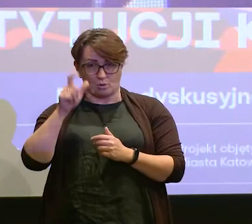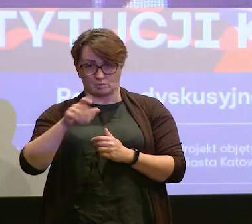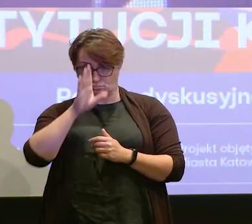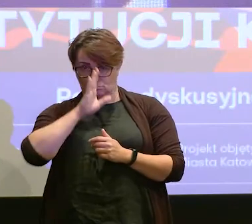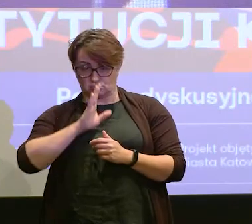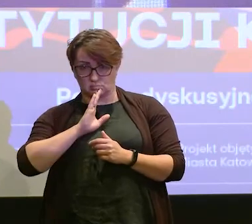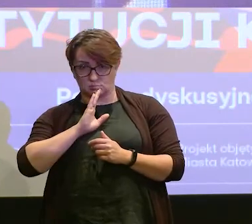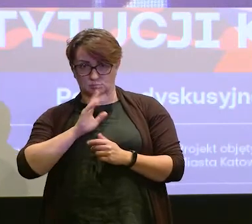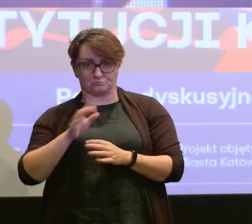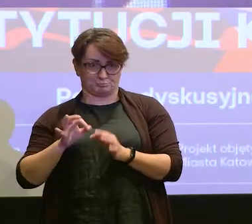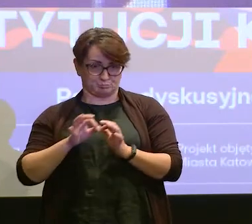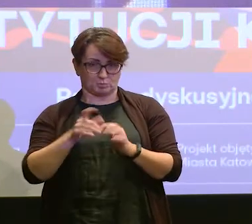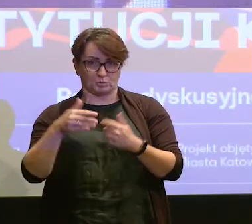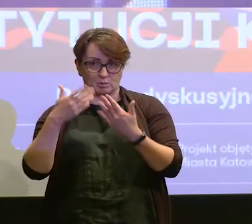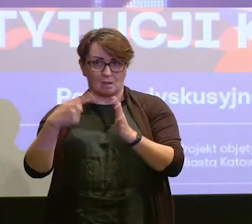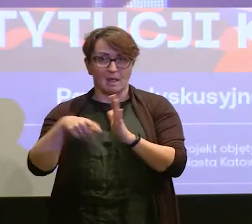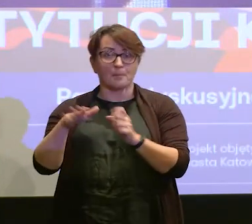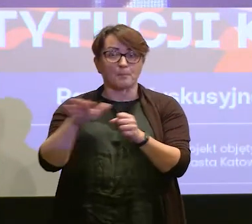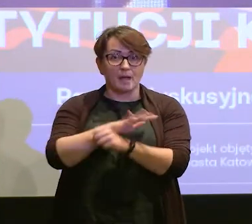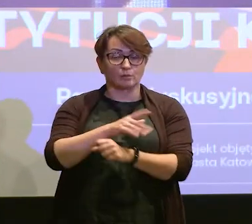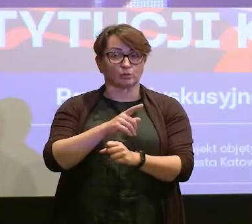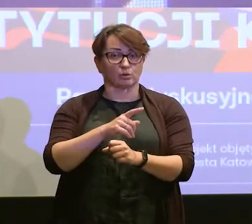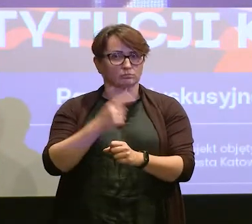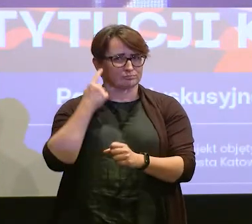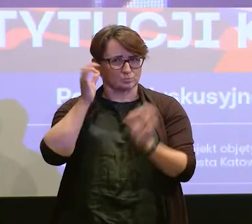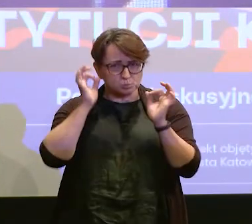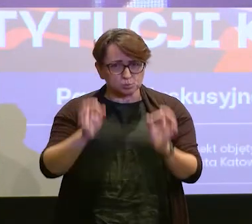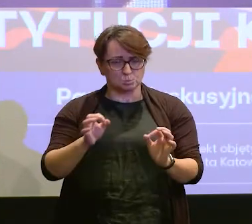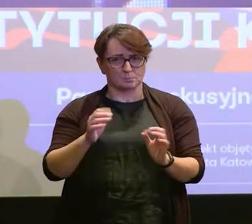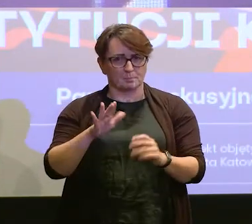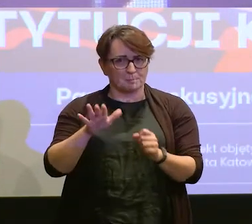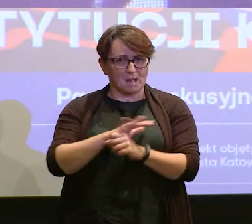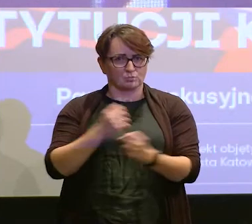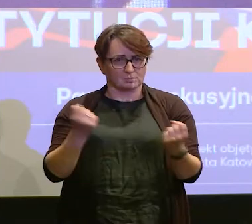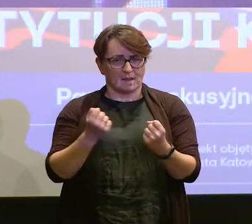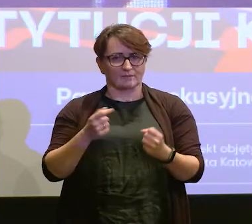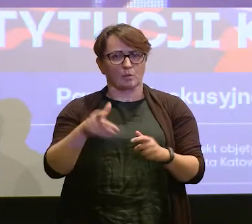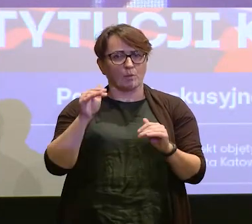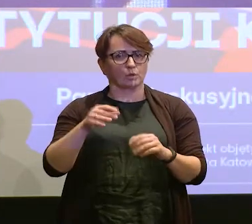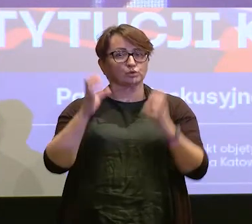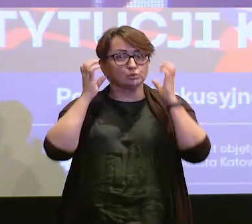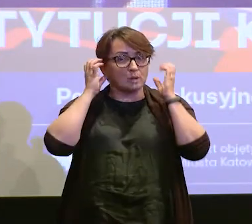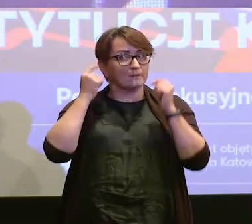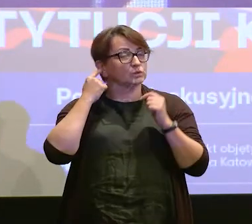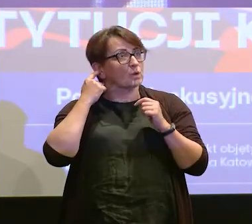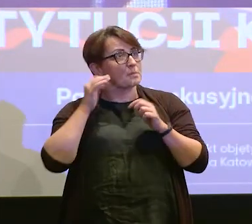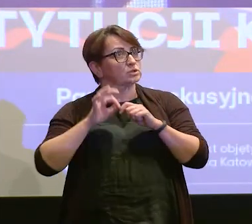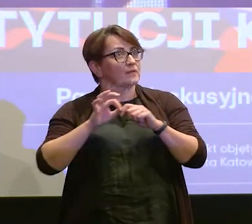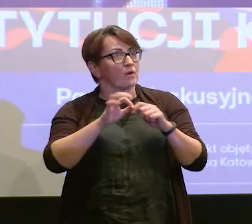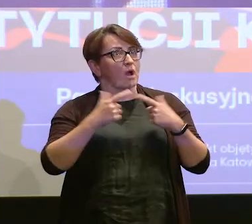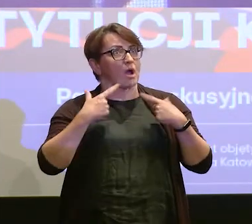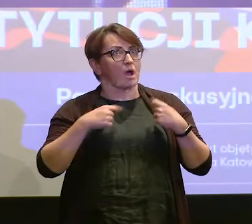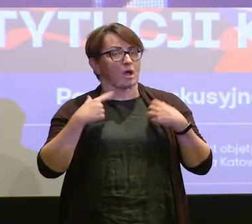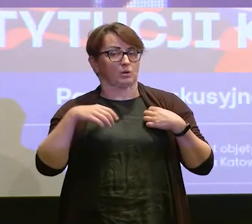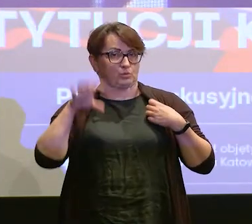będą służyć również osobom pełnosprawnym, które mogą w słuchawkach słyszeć przewodnika.